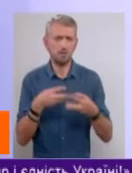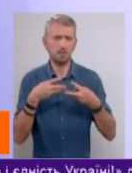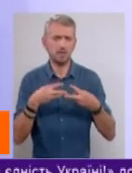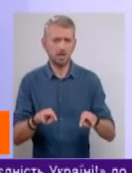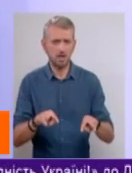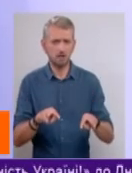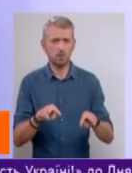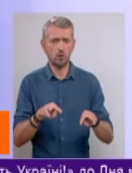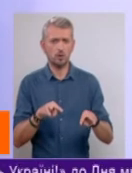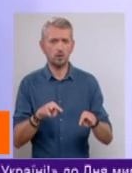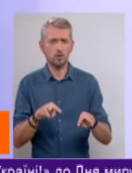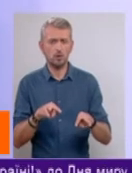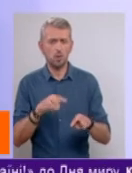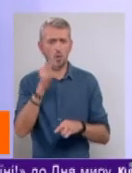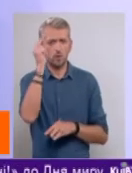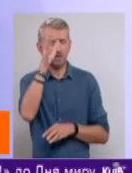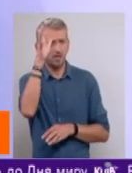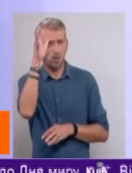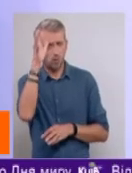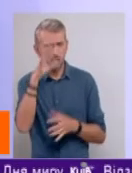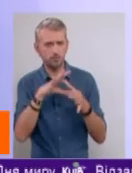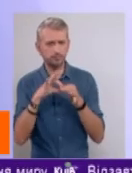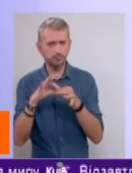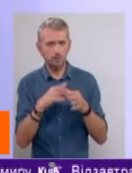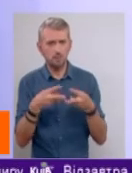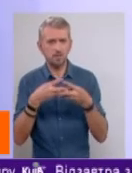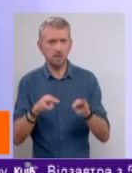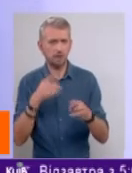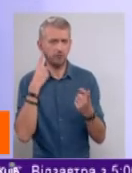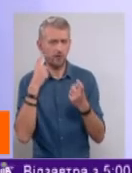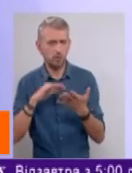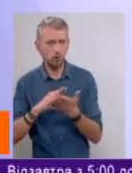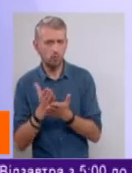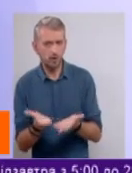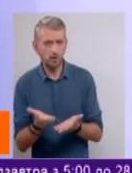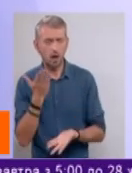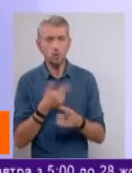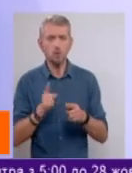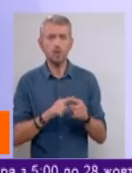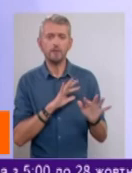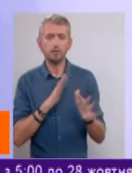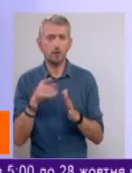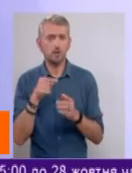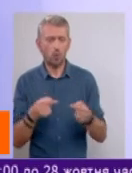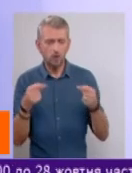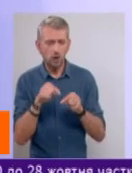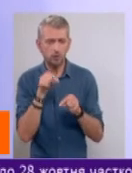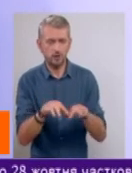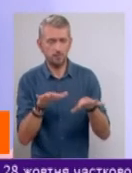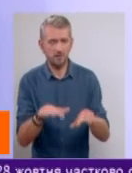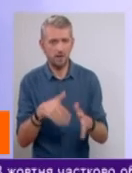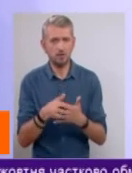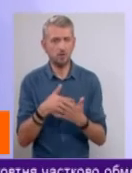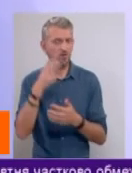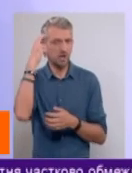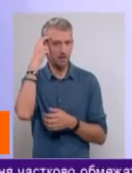освіти і науки в колаборації з Міністерством інформаційної політики. А якщо це відбувається конкретно в даних місцях, наприклад,